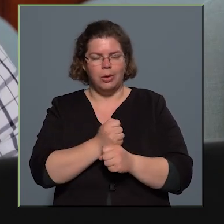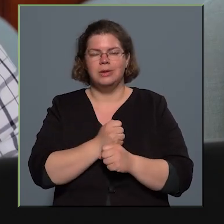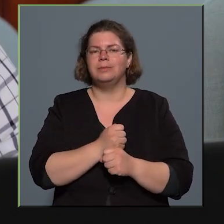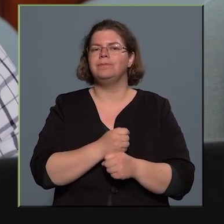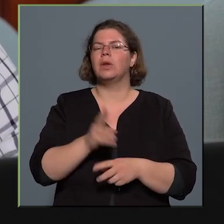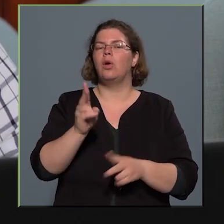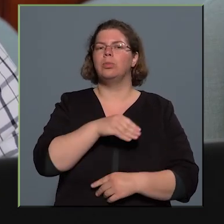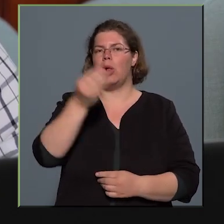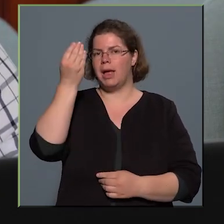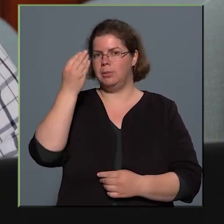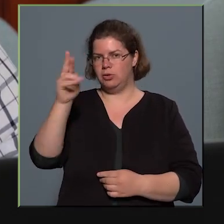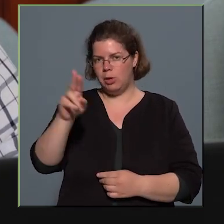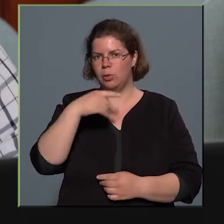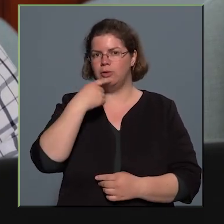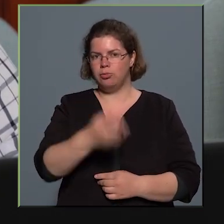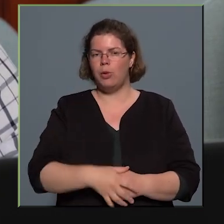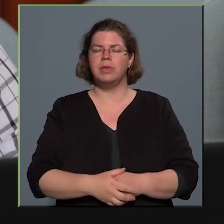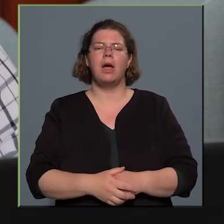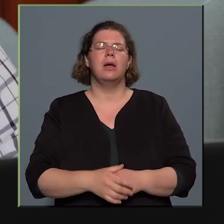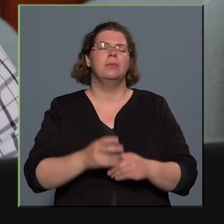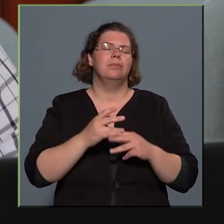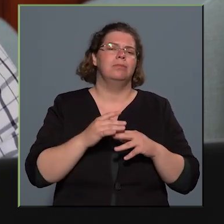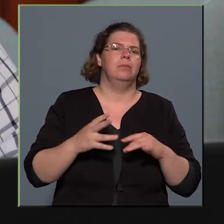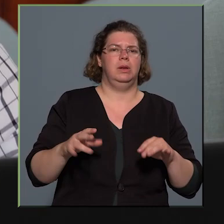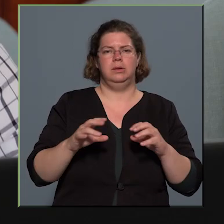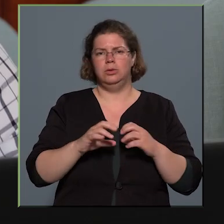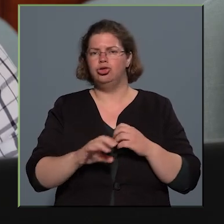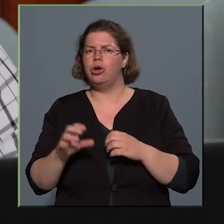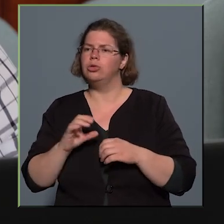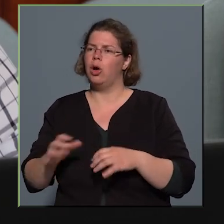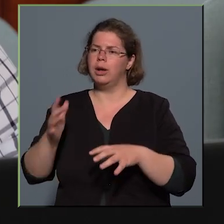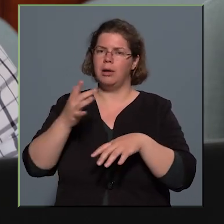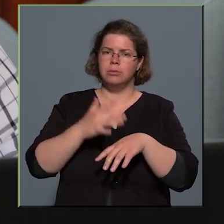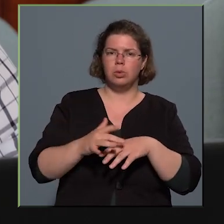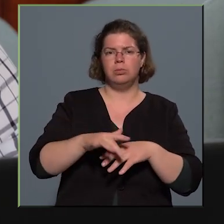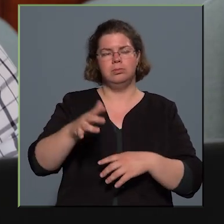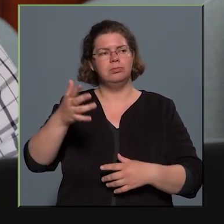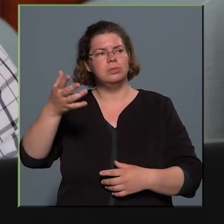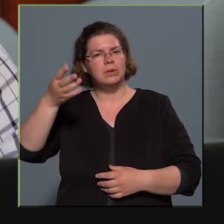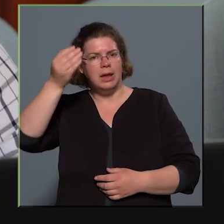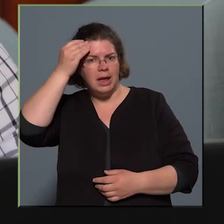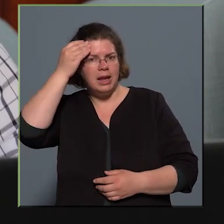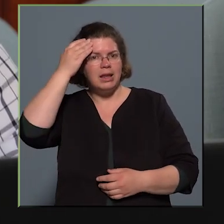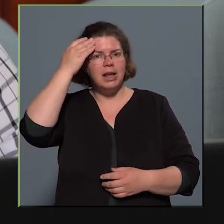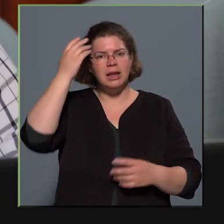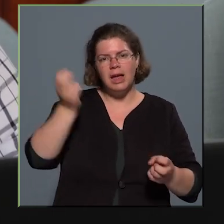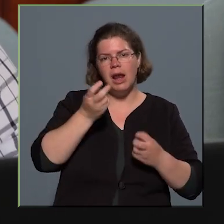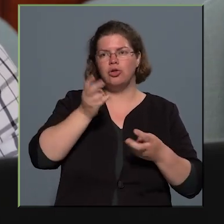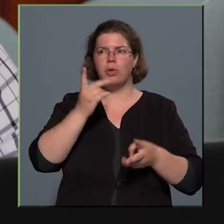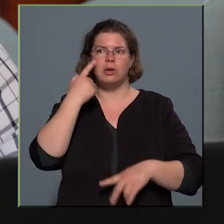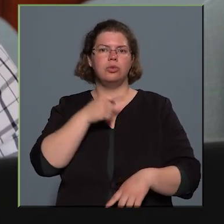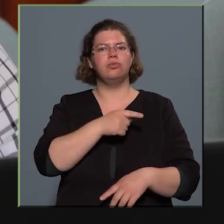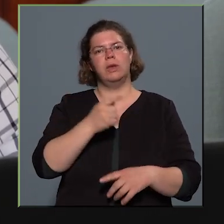jelezte, millió csatornán próbáljuk érteni, keresni, hogy miben tudjuk a munkátokat segíteni.